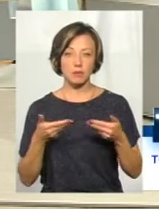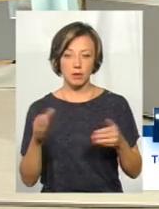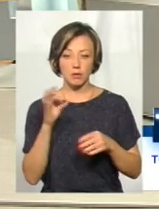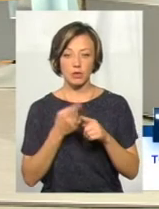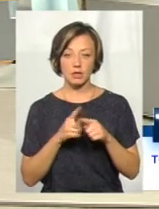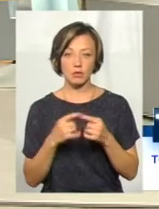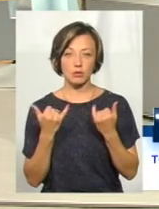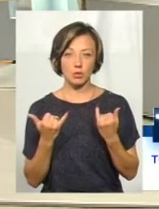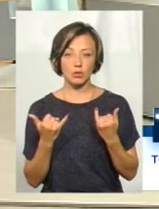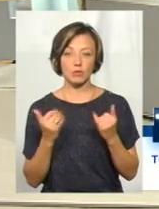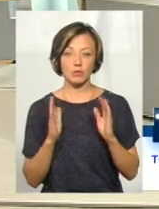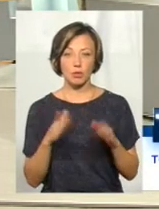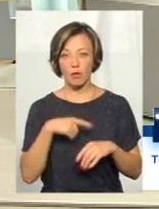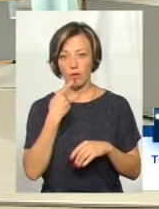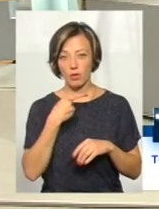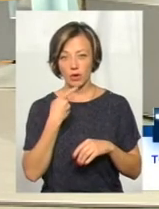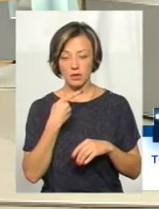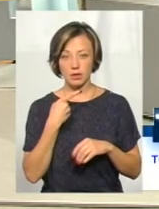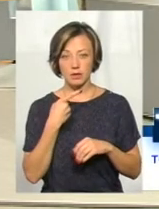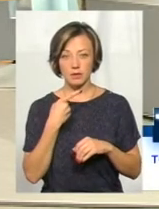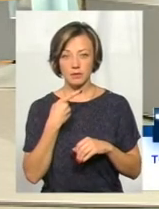сьогодні теж будемо говорити,